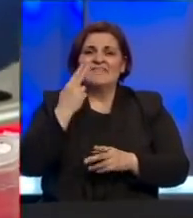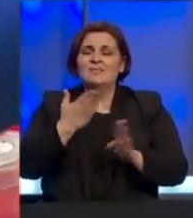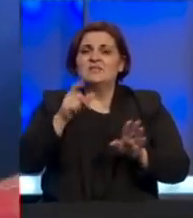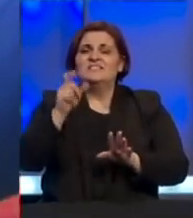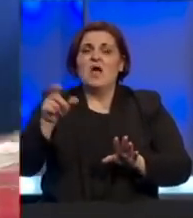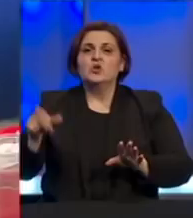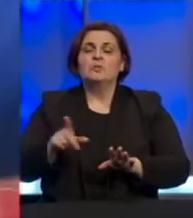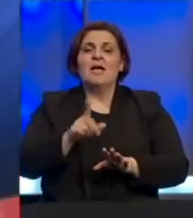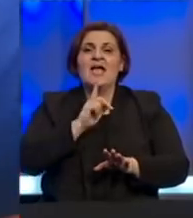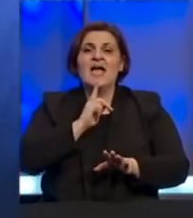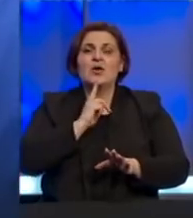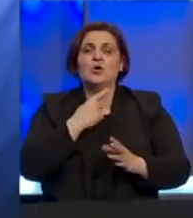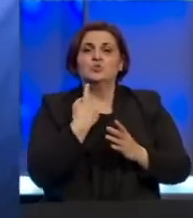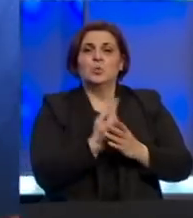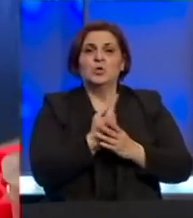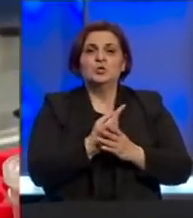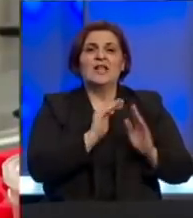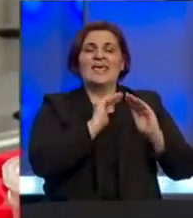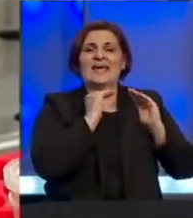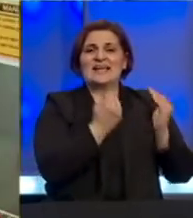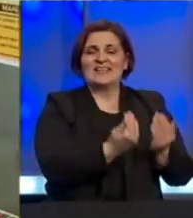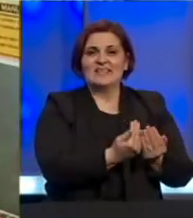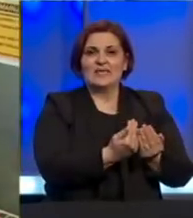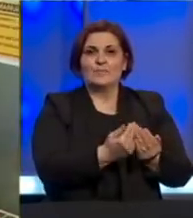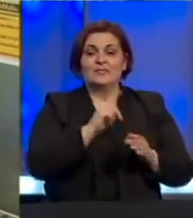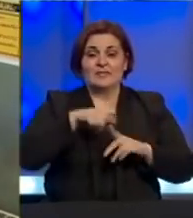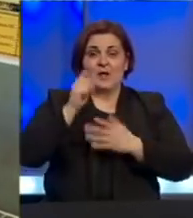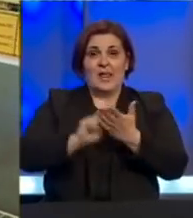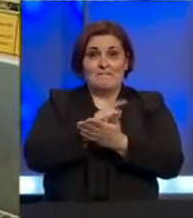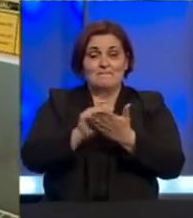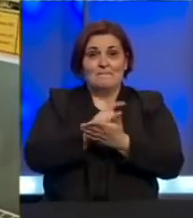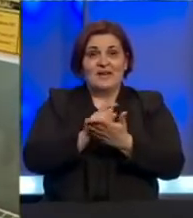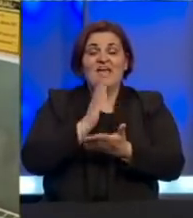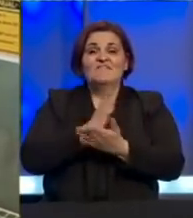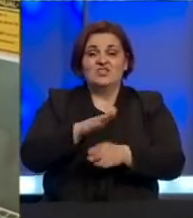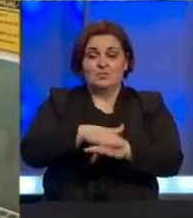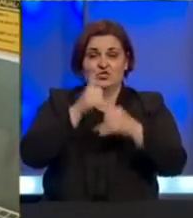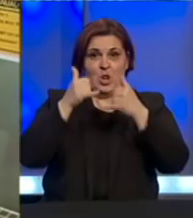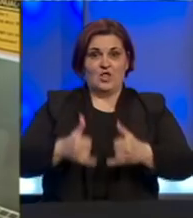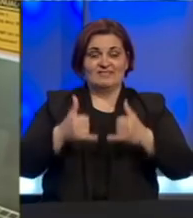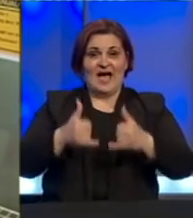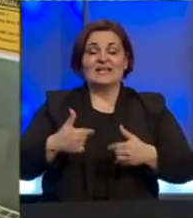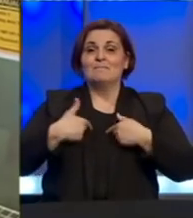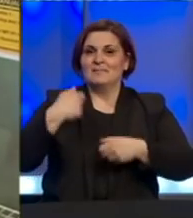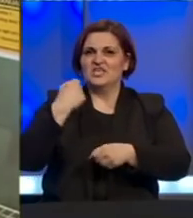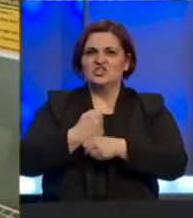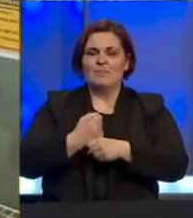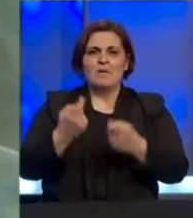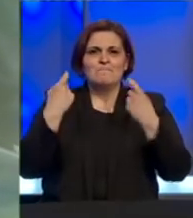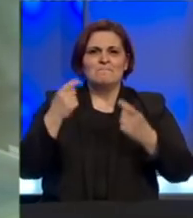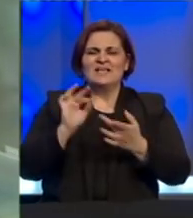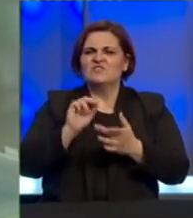osobe koje se nalaze u izolaciji i karantinima. Tako da u naravnom periodu, ako reći, već počevo danas, mi ćemo raditi masovno